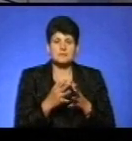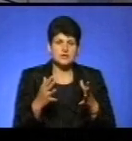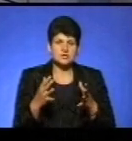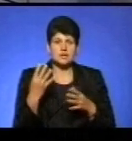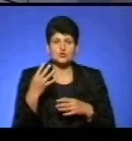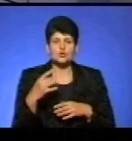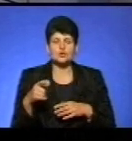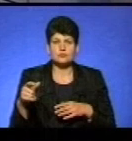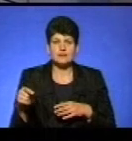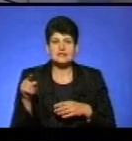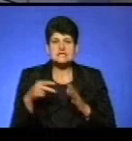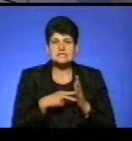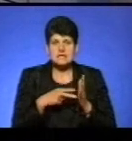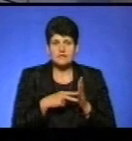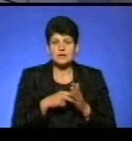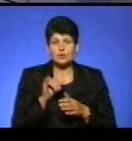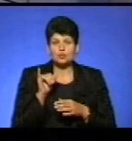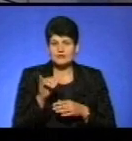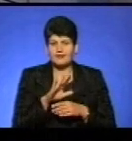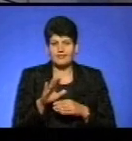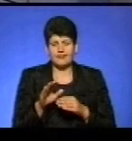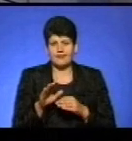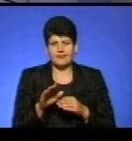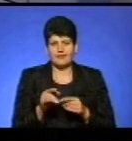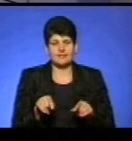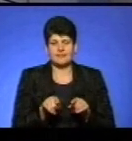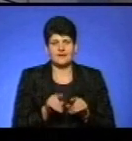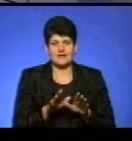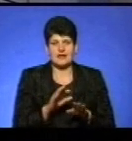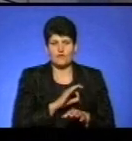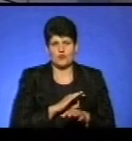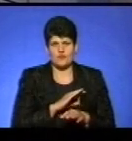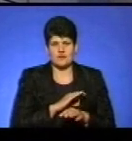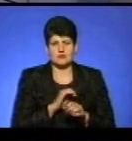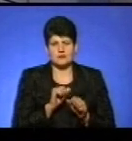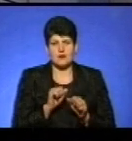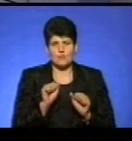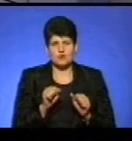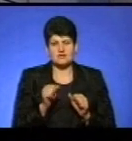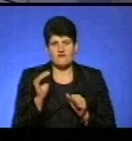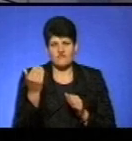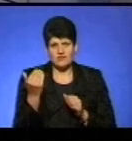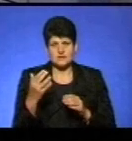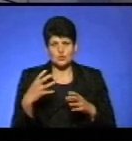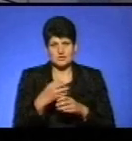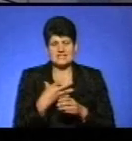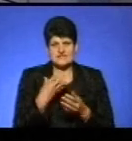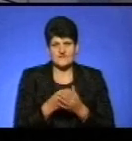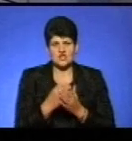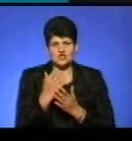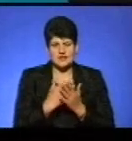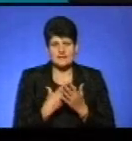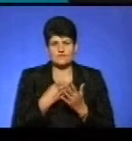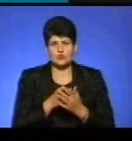чоловік. І ставки в них, знаєте, не такі, як виховательці. Можуть багато спросити свій штат, їхні